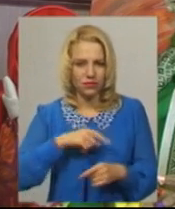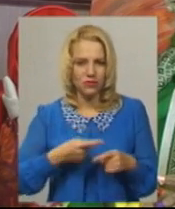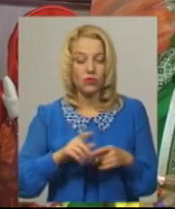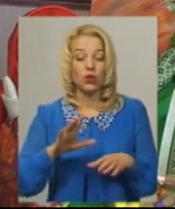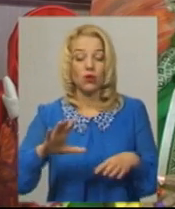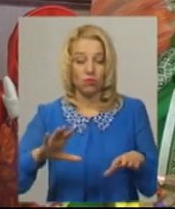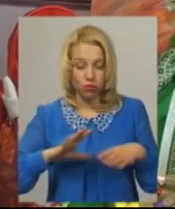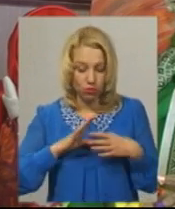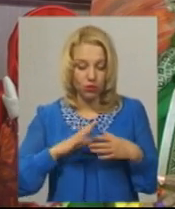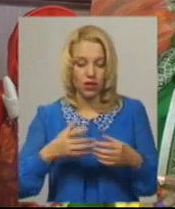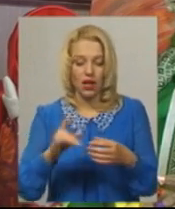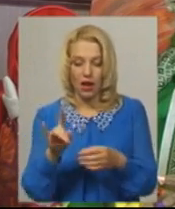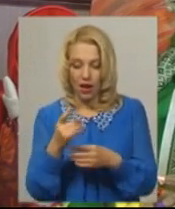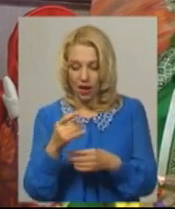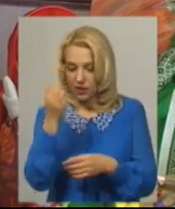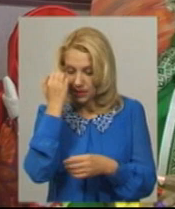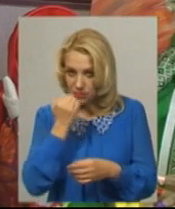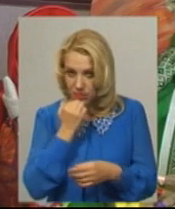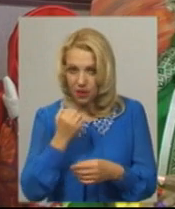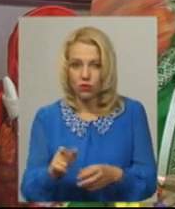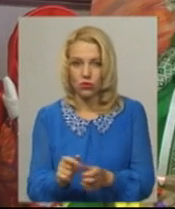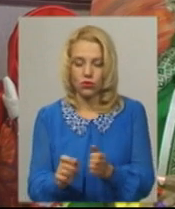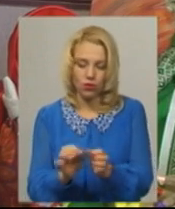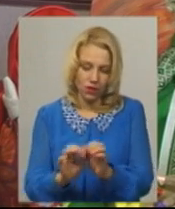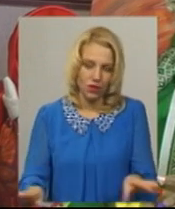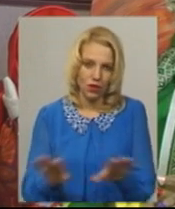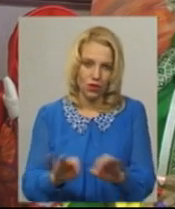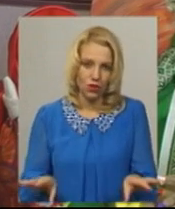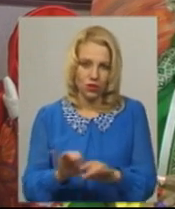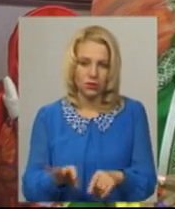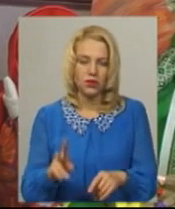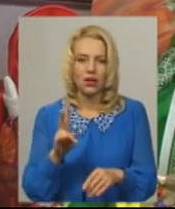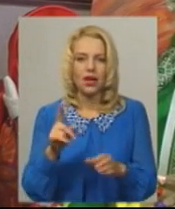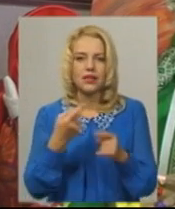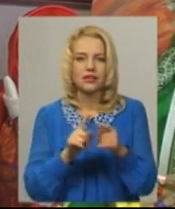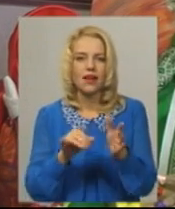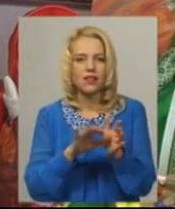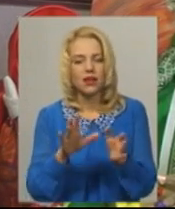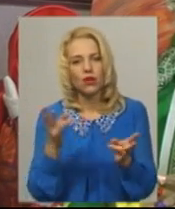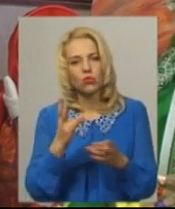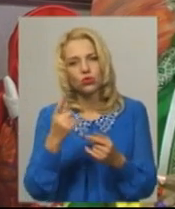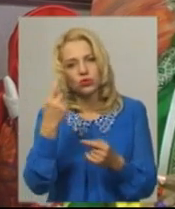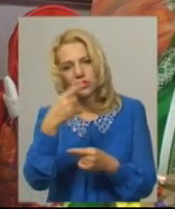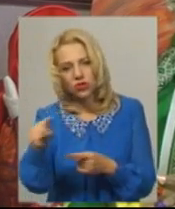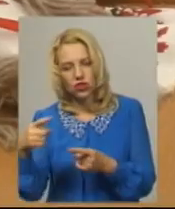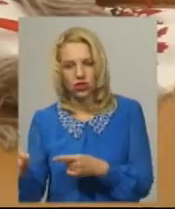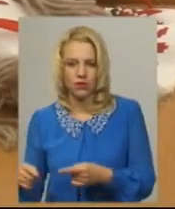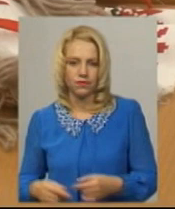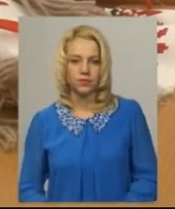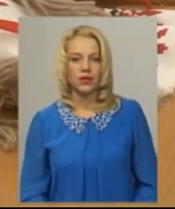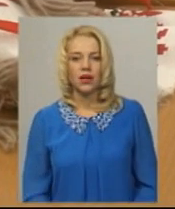виконало свою роль, подякувати і відпустити, можливо, комусь десь ця енергія буде потрібна більше, ніж тобі в даний момент.